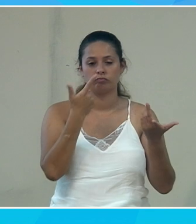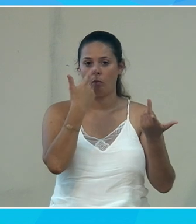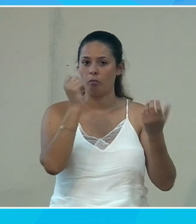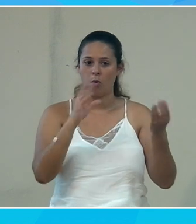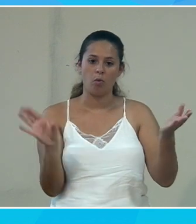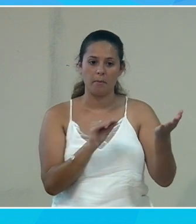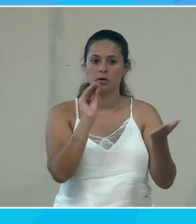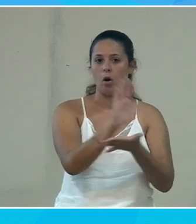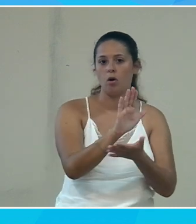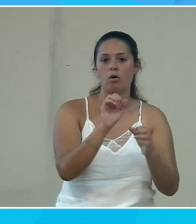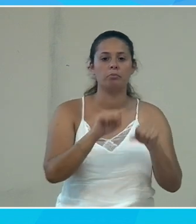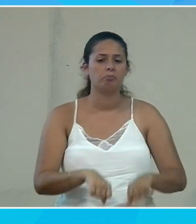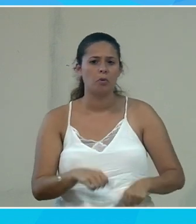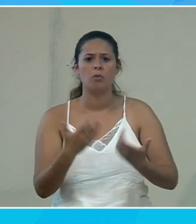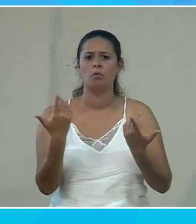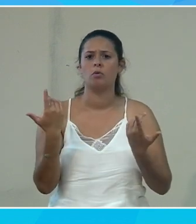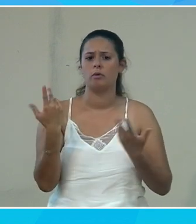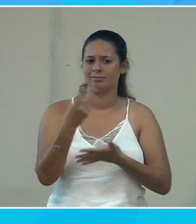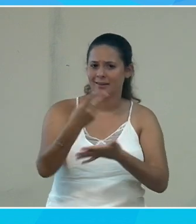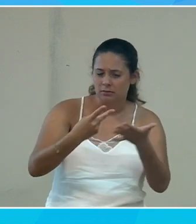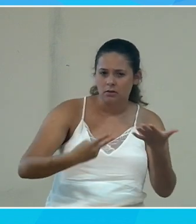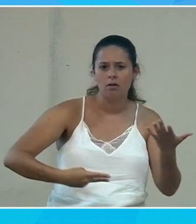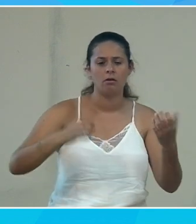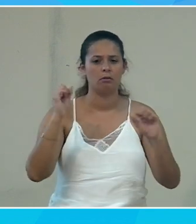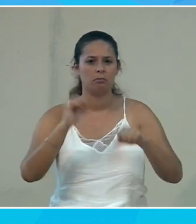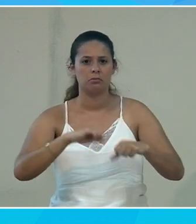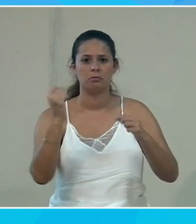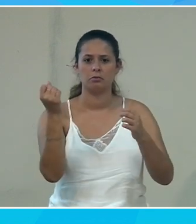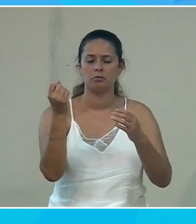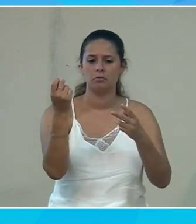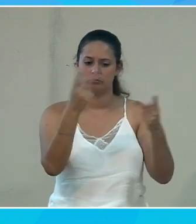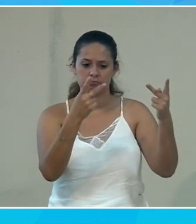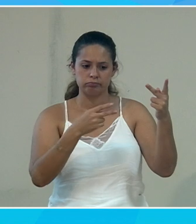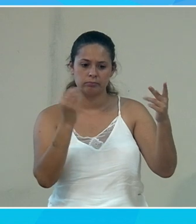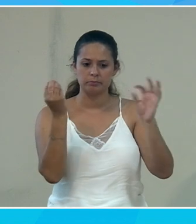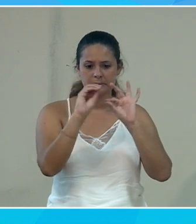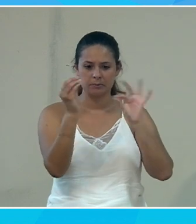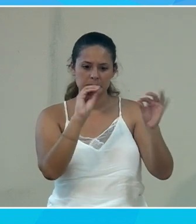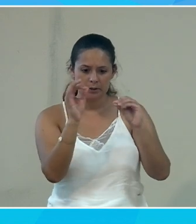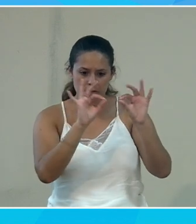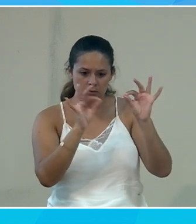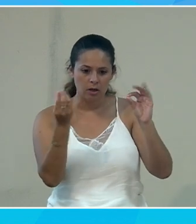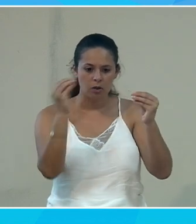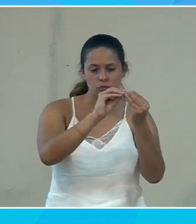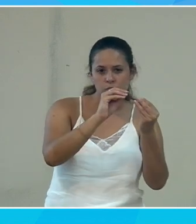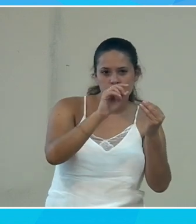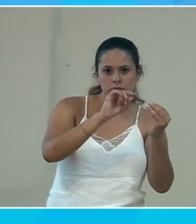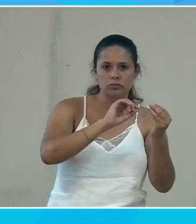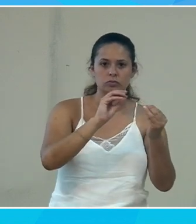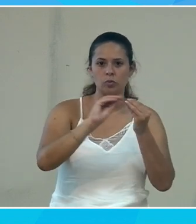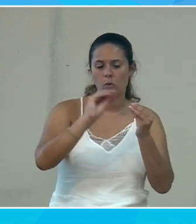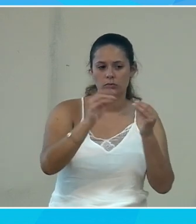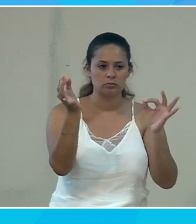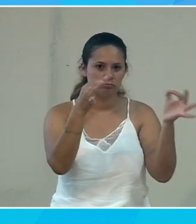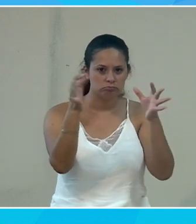copier-coller des choses je vais pouvoir faire des dessins je vais pouvoir dessiner faire des annotations donc voilà je